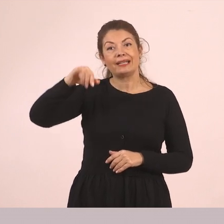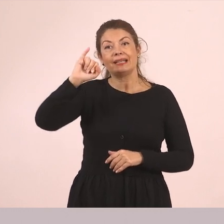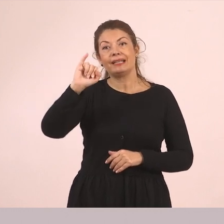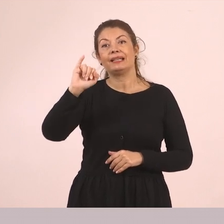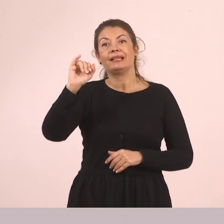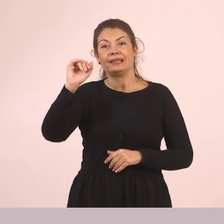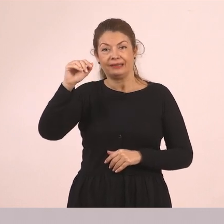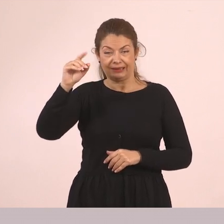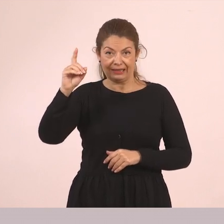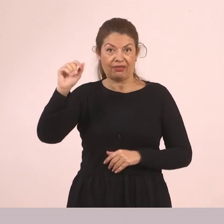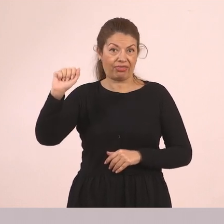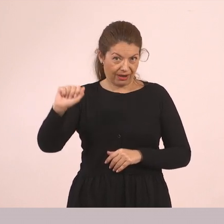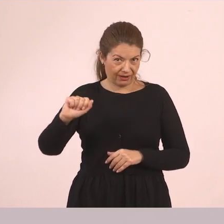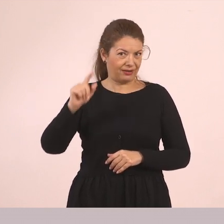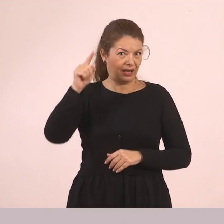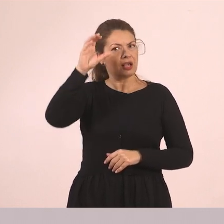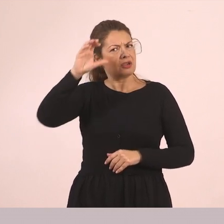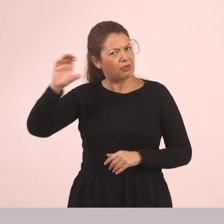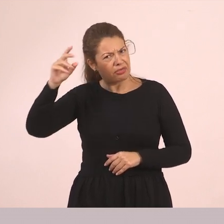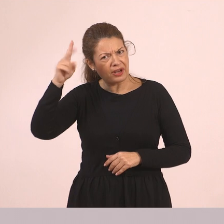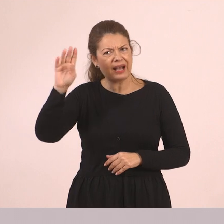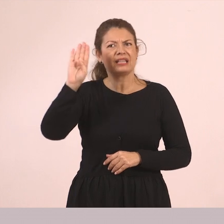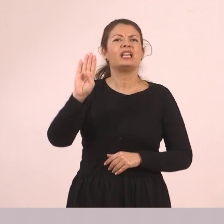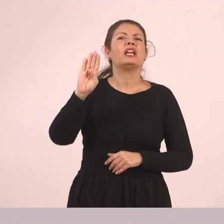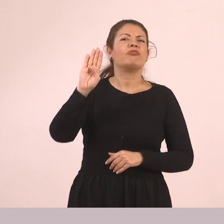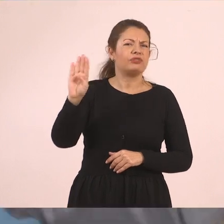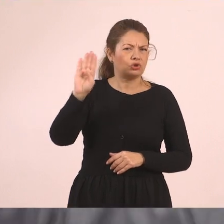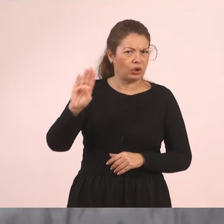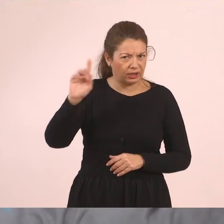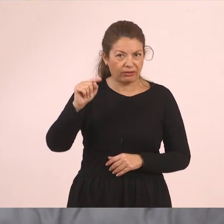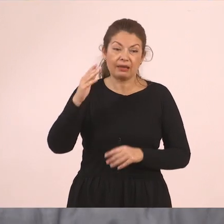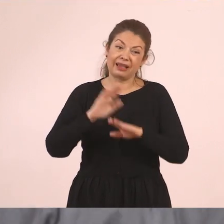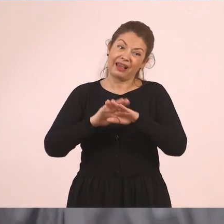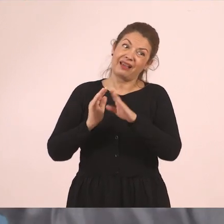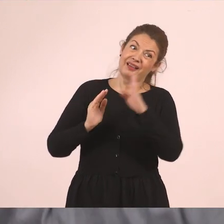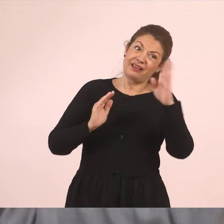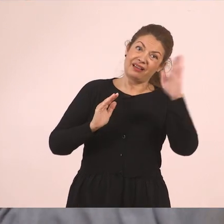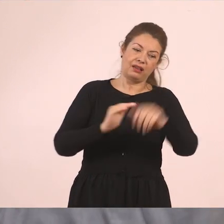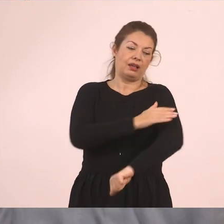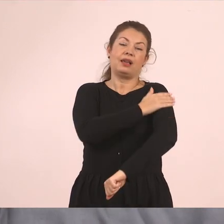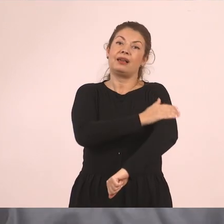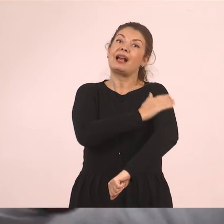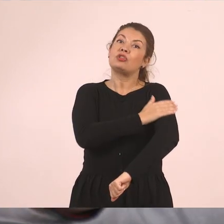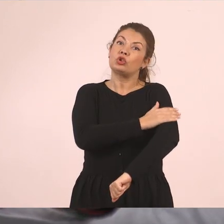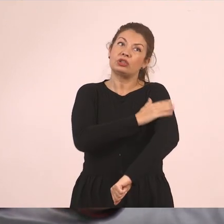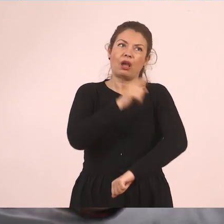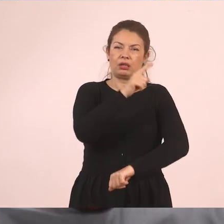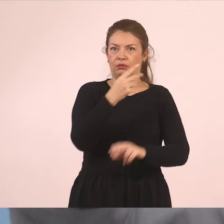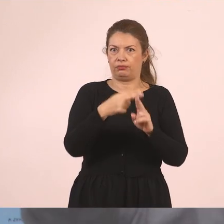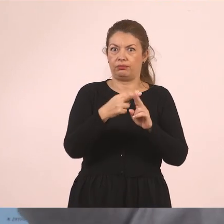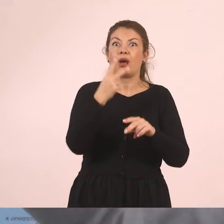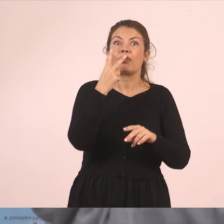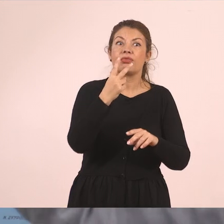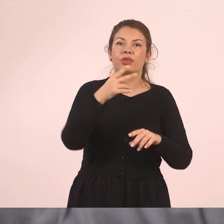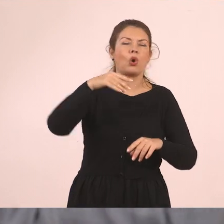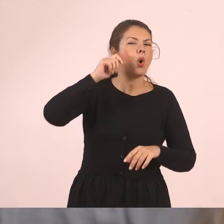Θράκη. Και πάμε στις Καστοριάς, στις Πρέσπες, οι οποίες θέλω να μείνουμε λίγο στις λίμνες